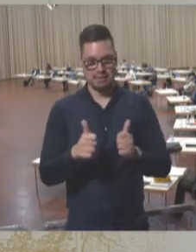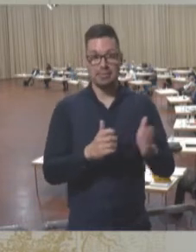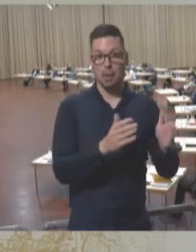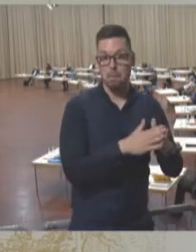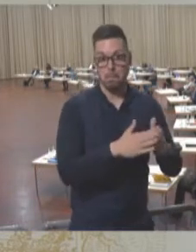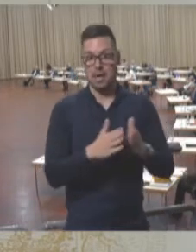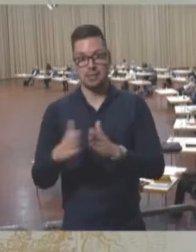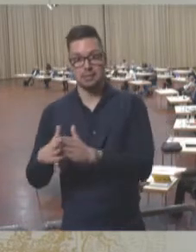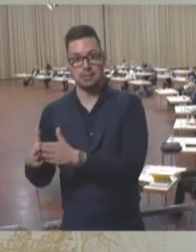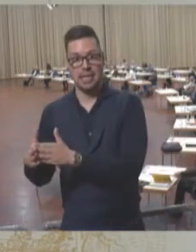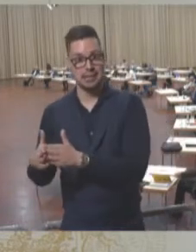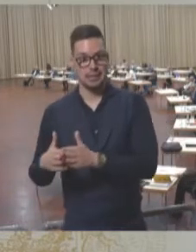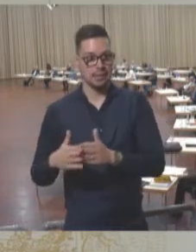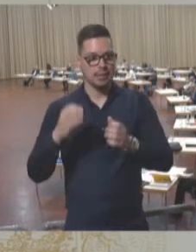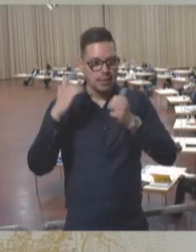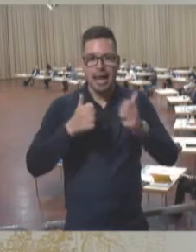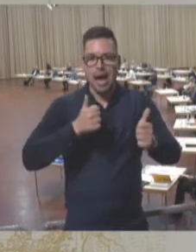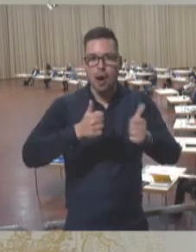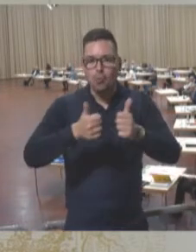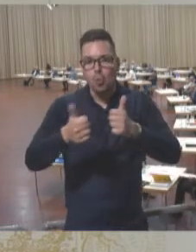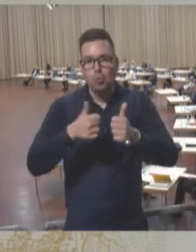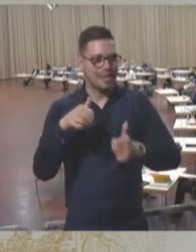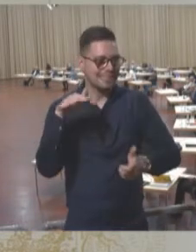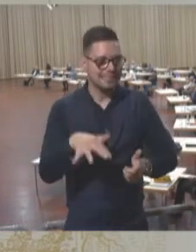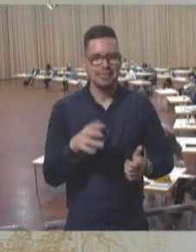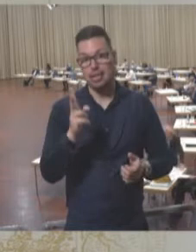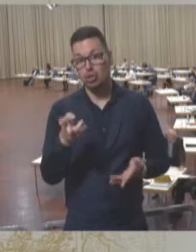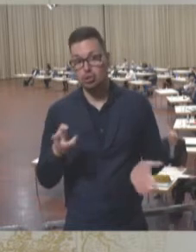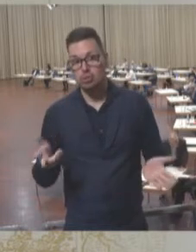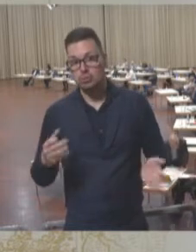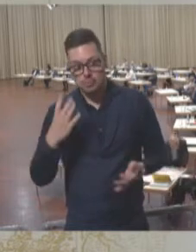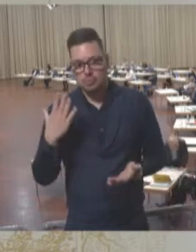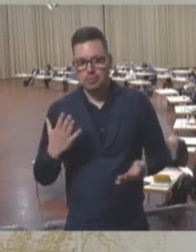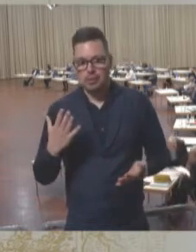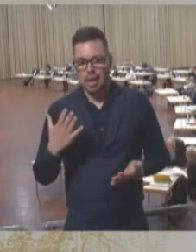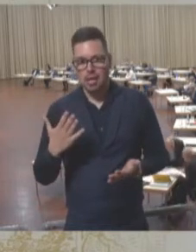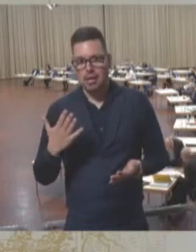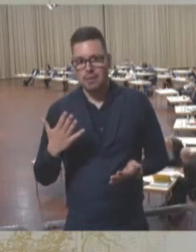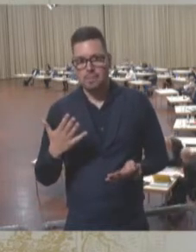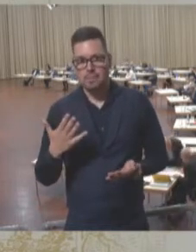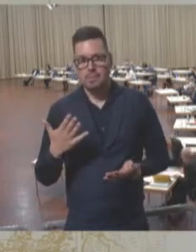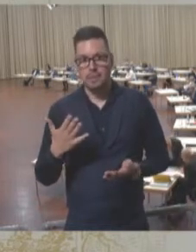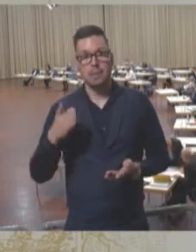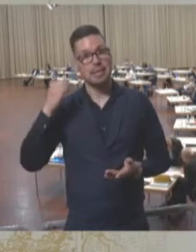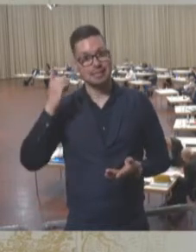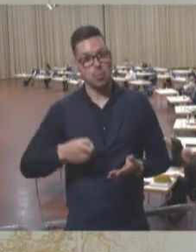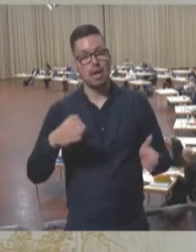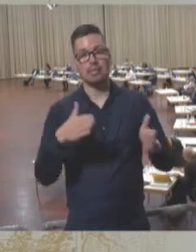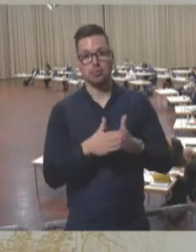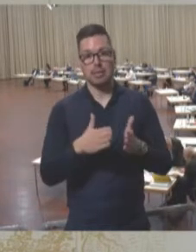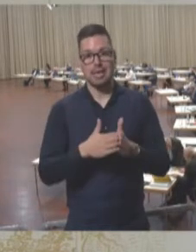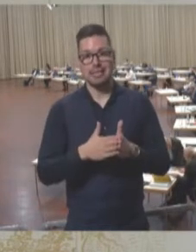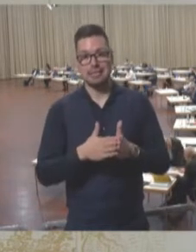Parteien im demokratischen Spektrum. Und ich möchte betonen, Mitglieder und Delegierte demokratischer Parteien, das sind